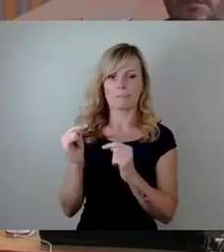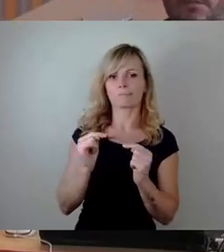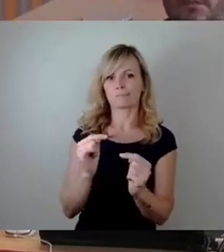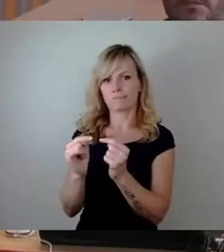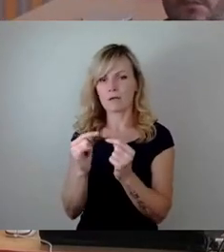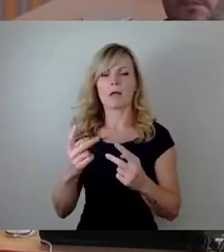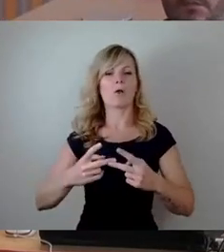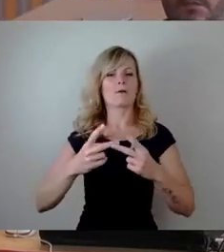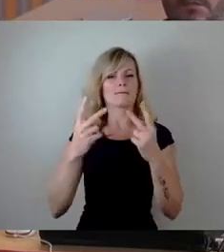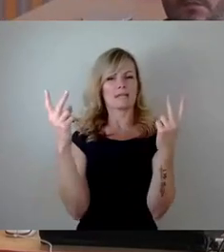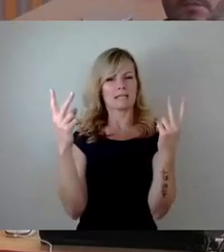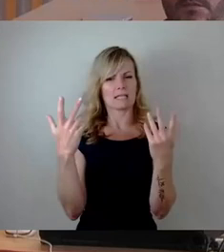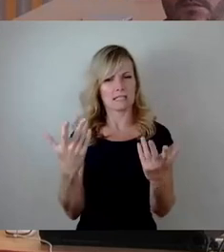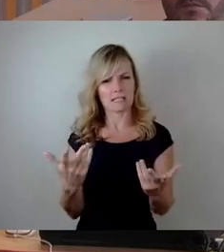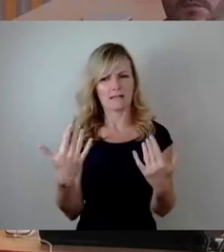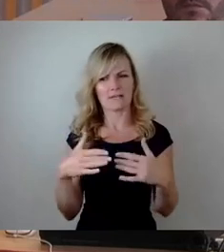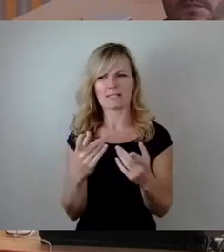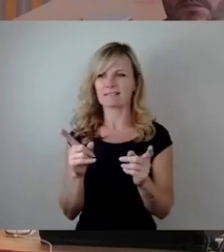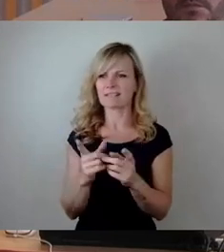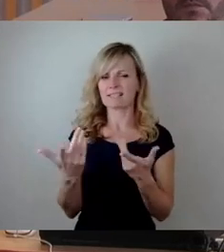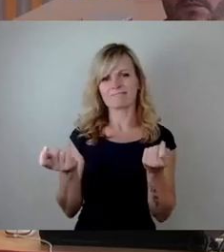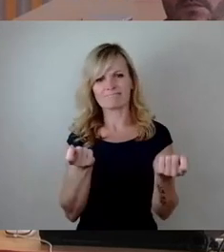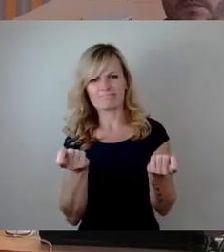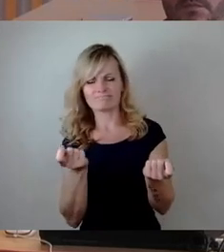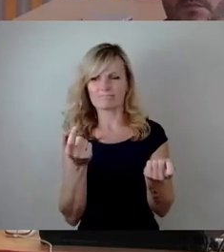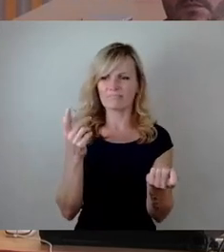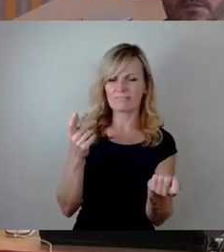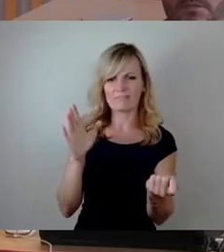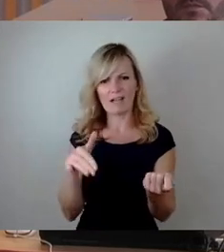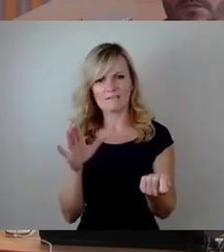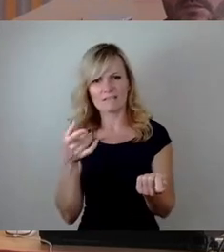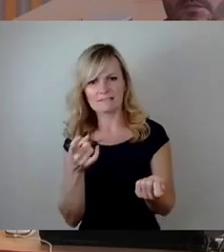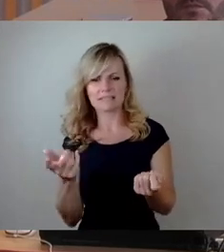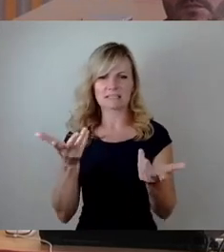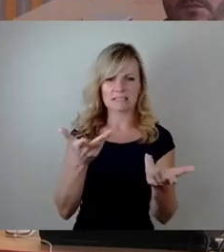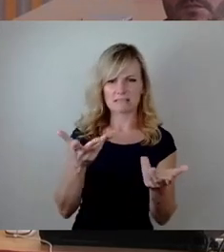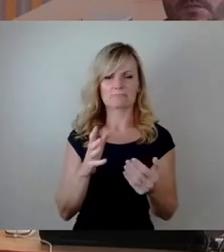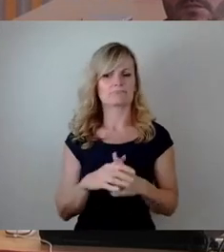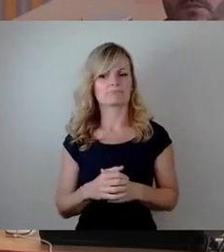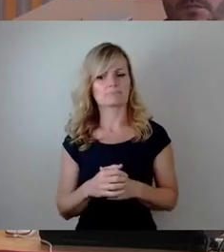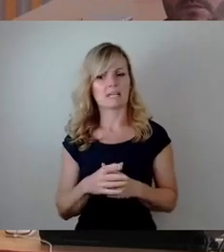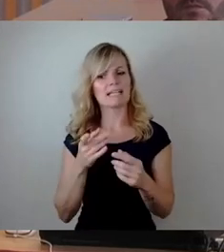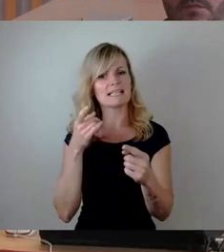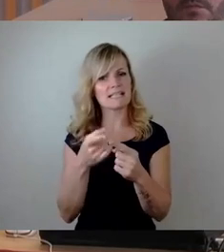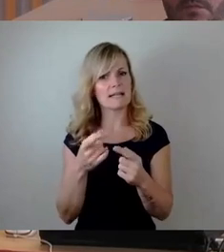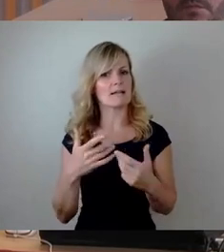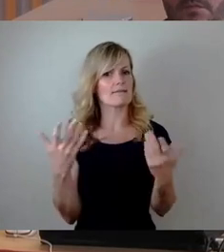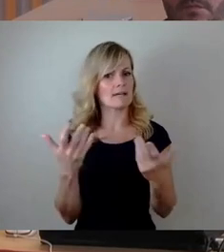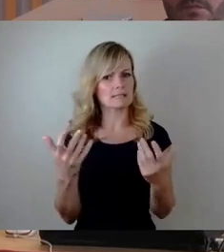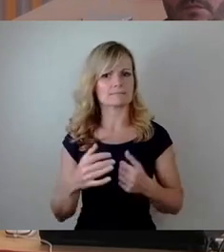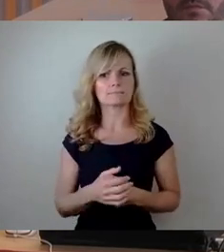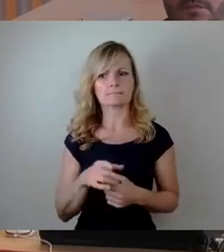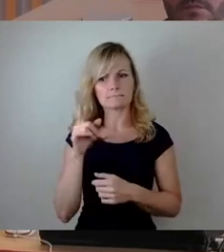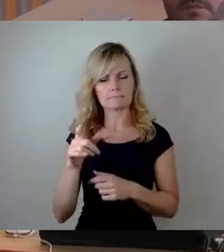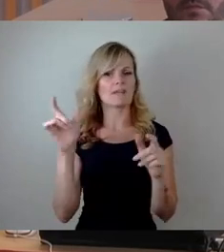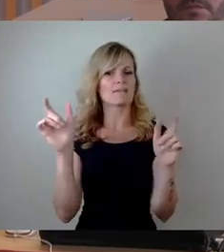ziemliches Tauziehen gezeigt. Und das Ziel ist ja, dahin zu kommen, dass die Veranstalter